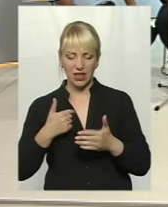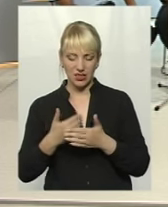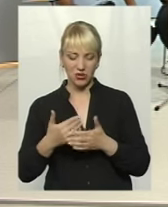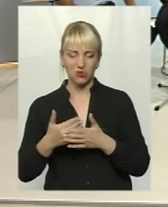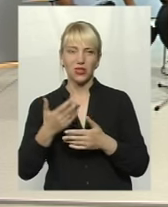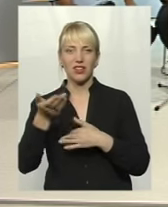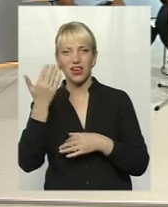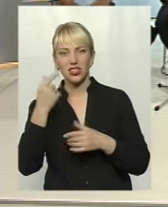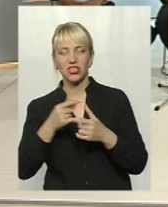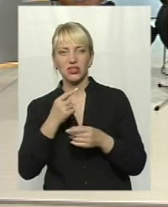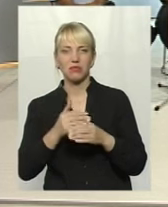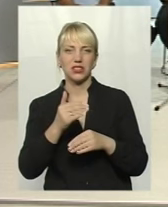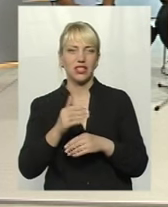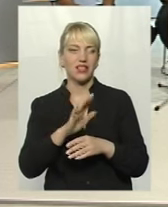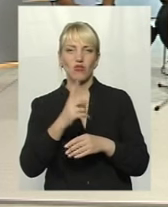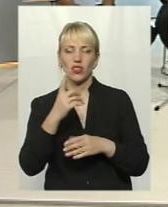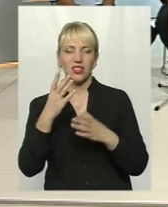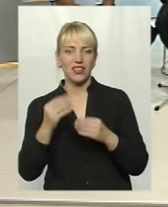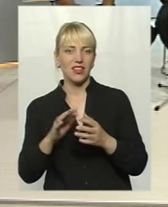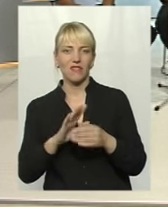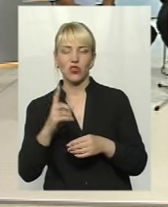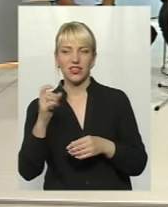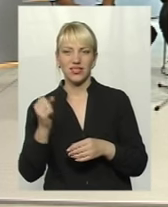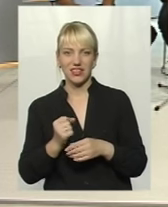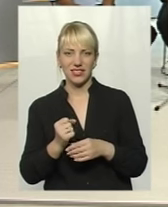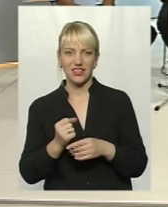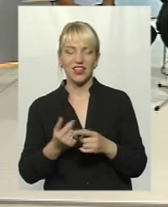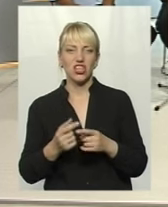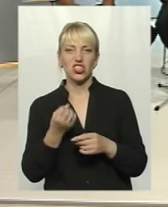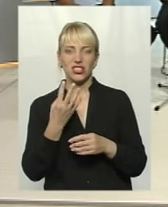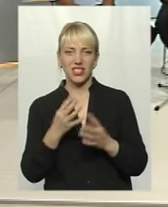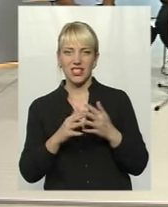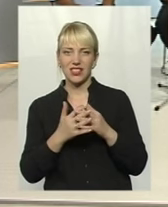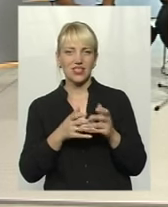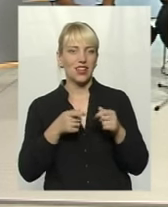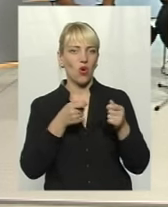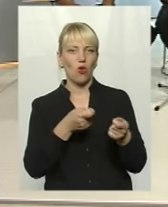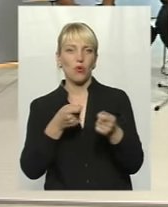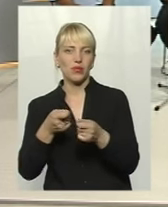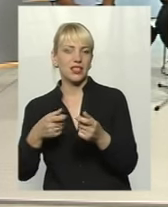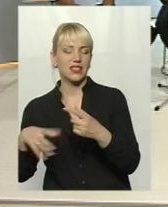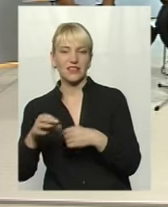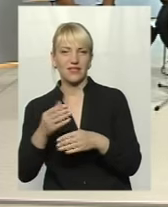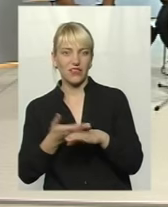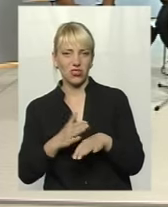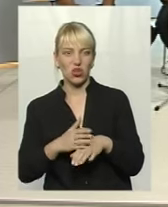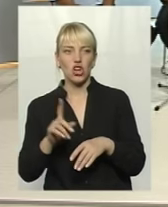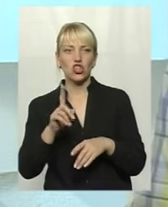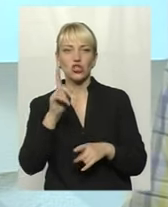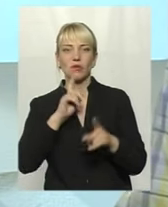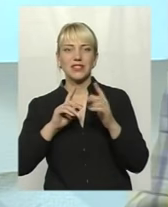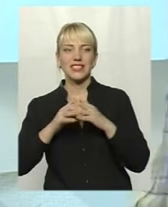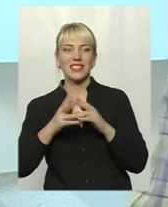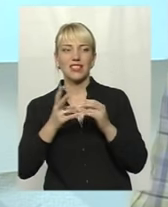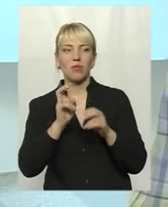пізніше. Їх все одно не в один день, навіть не в один тиждень. так. сіл об'їхати. Схід села просто зібрати, нього треба людей